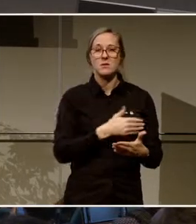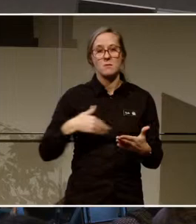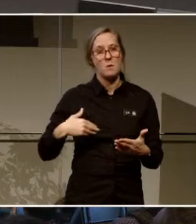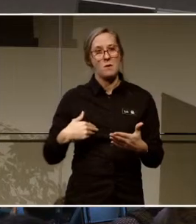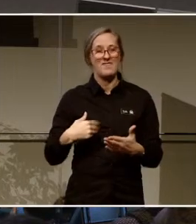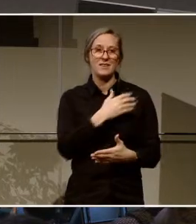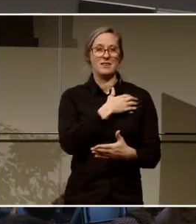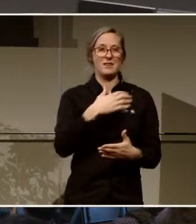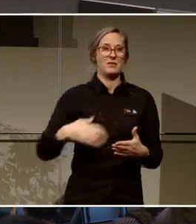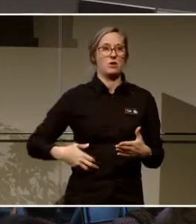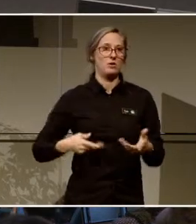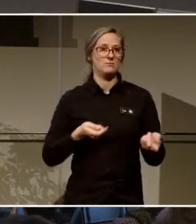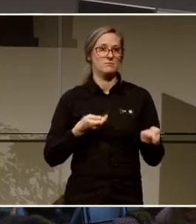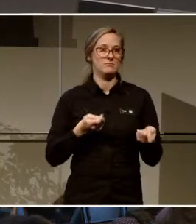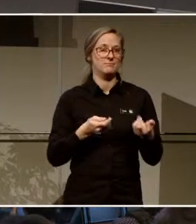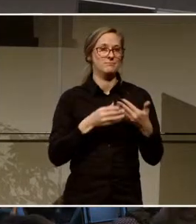Gyll.